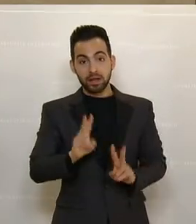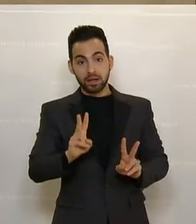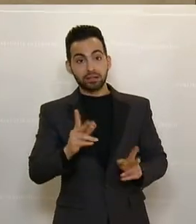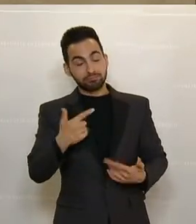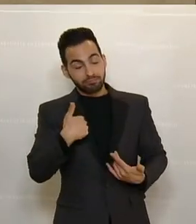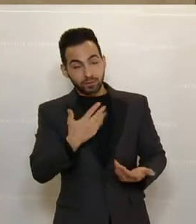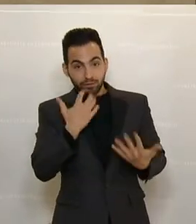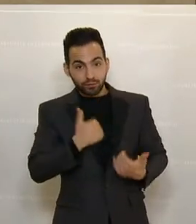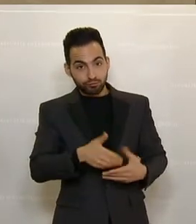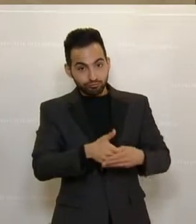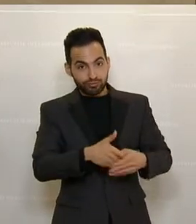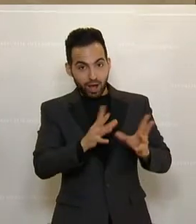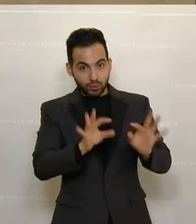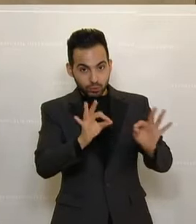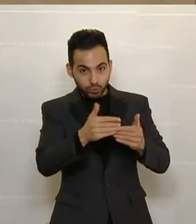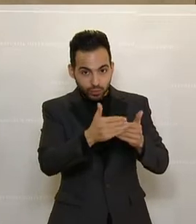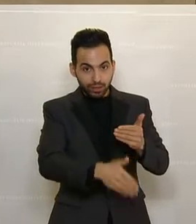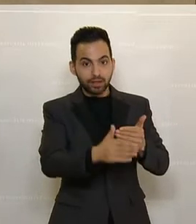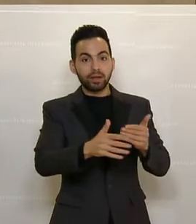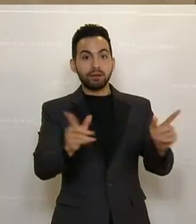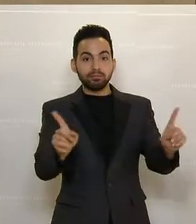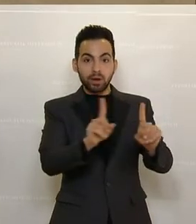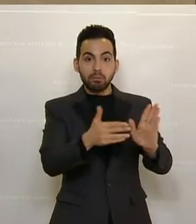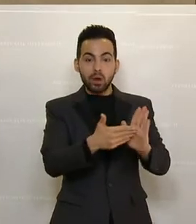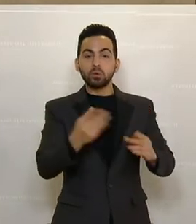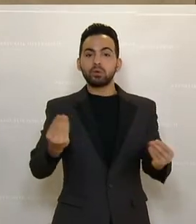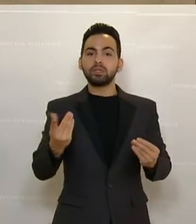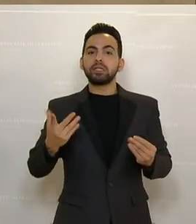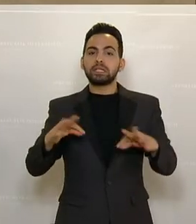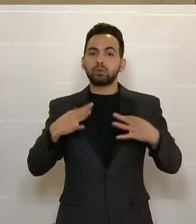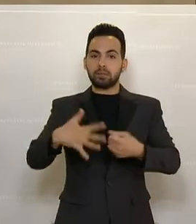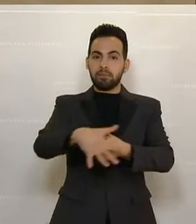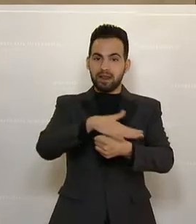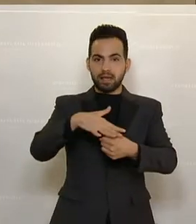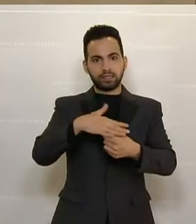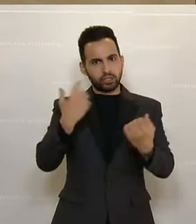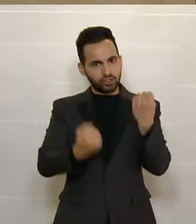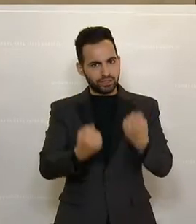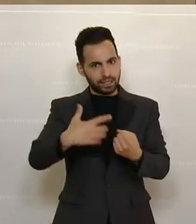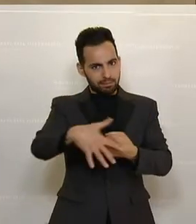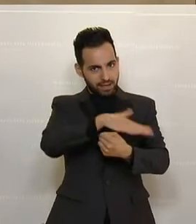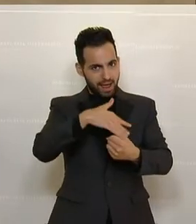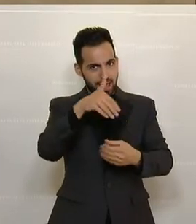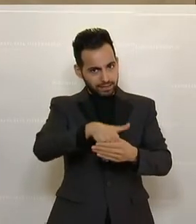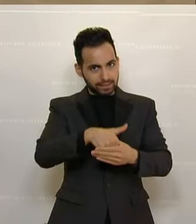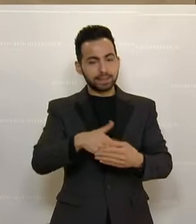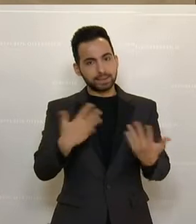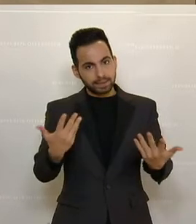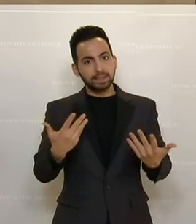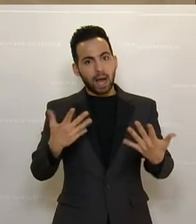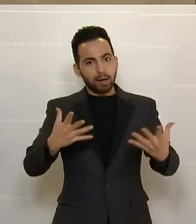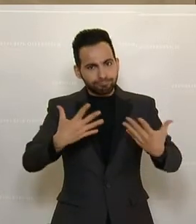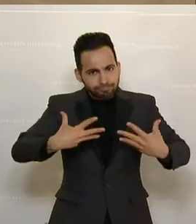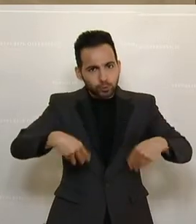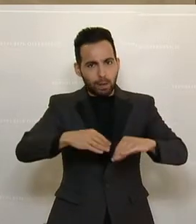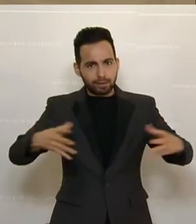gute Hand wünschen. Ich weiß, der Gesundheitsbereich ist ein schwieriger Bereich, aber mit vereinten